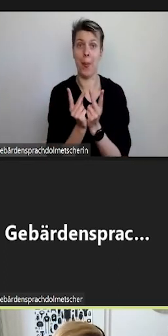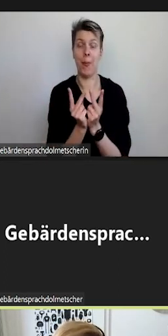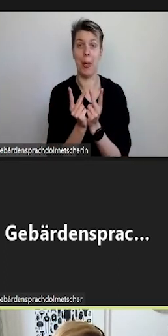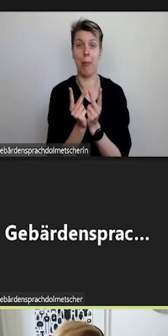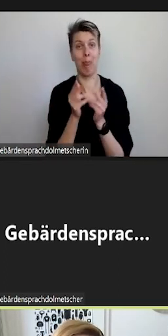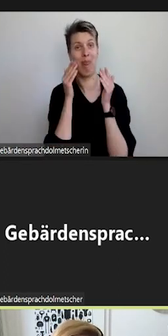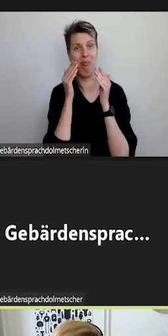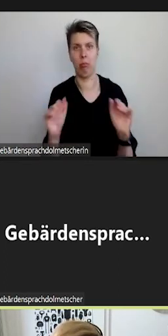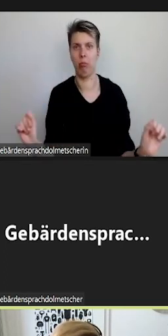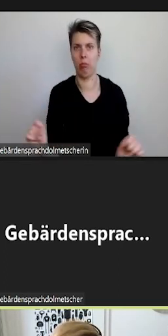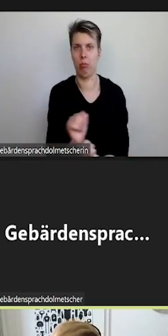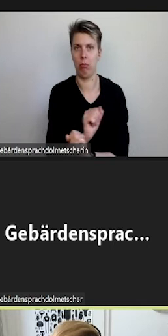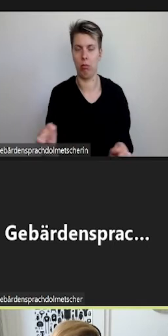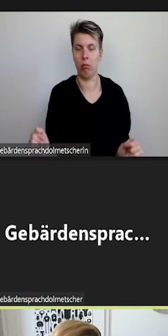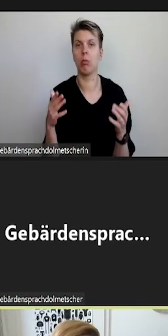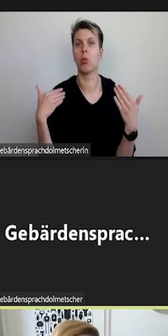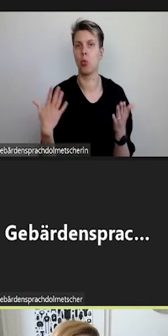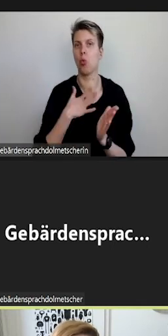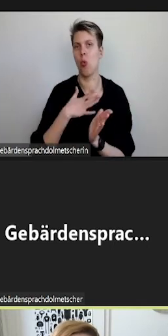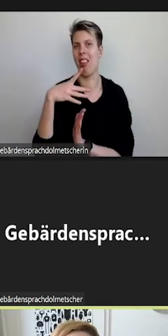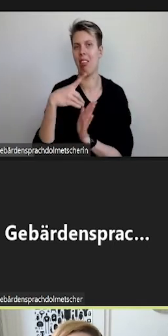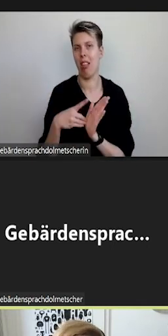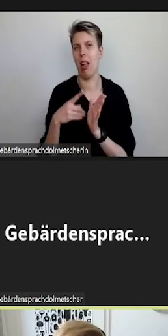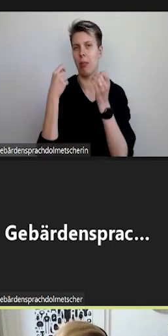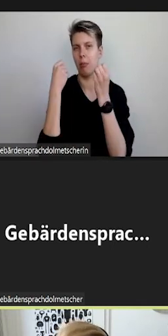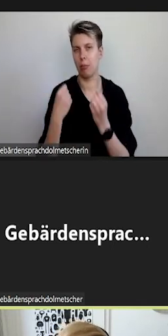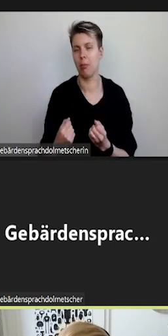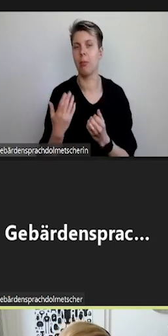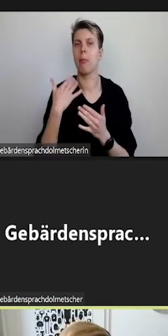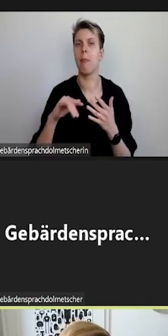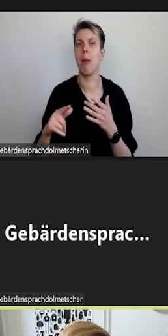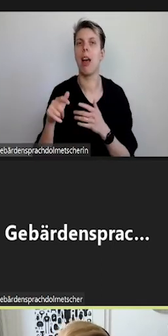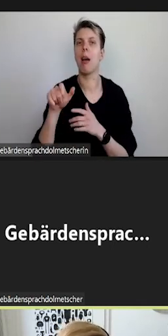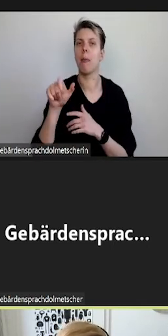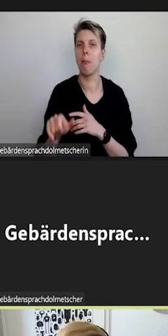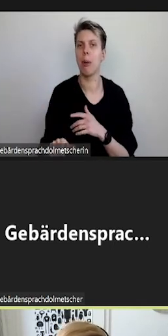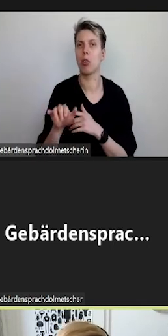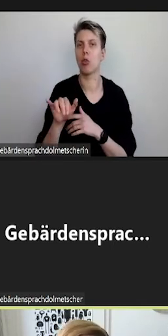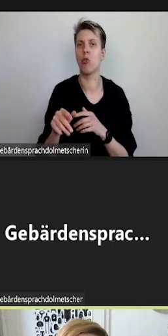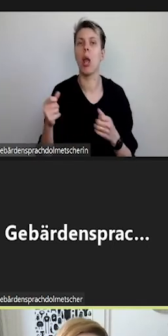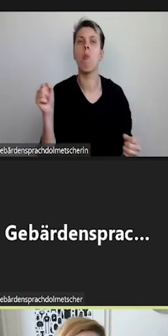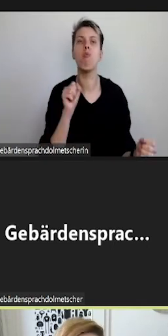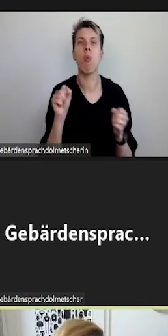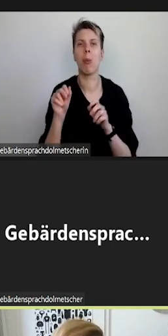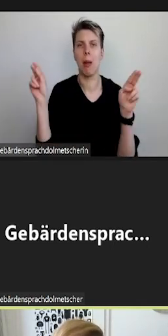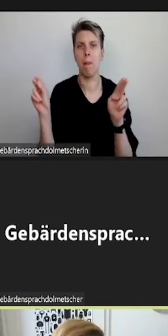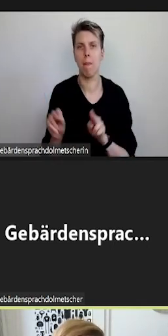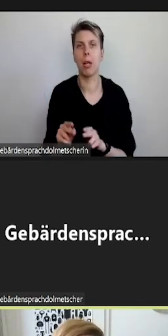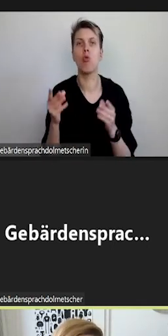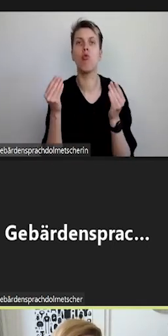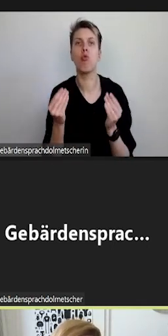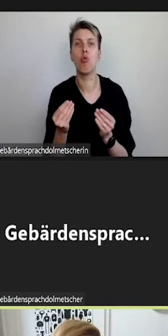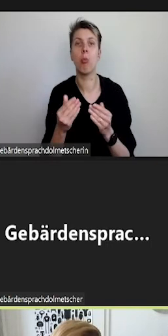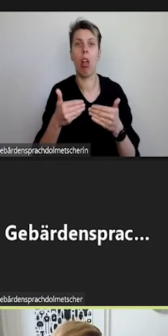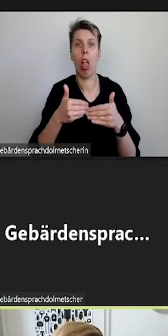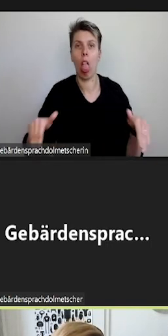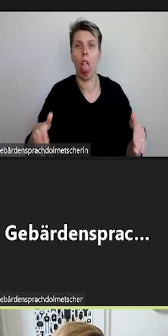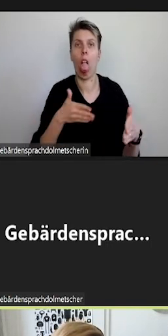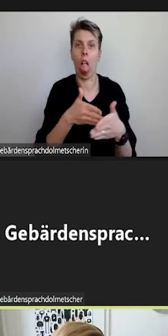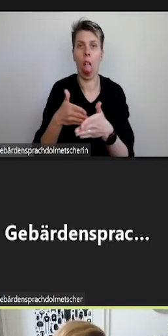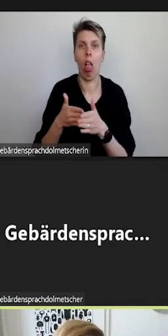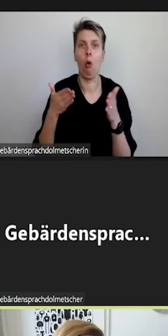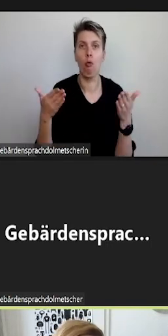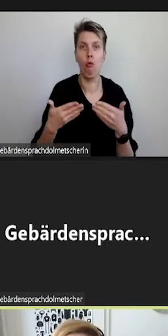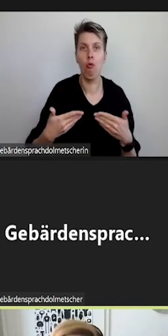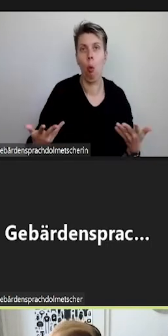Barrierefreiheit, die wir erfasst haben, beziehen sich hauptsächlich auf Mobilitätsbeeinträchtigungen. Also die Frage, wo gibt es Schwellen, wo gibt es automatische